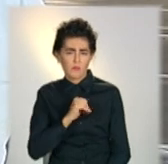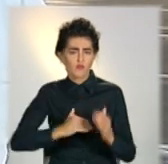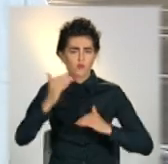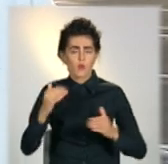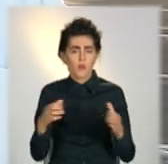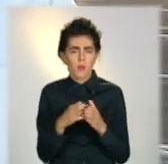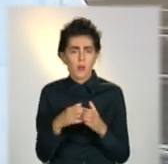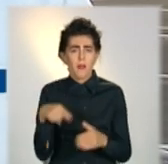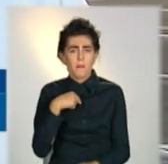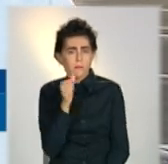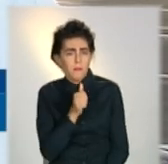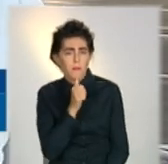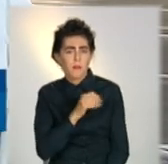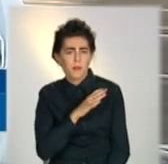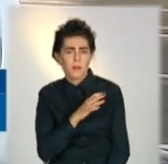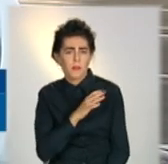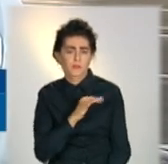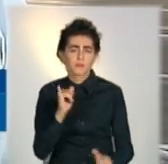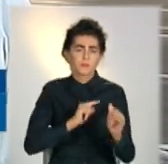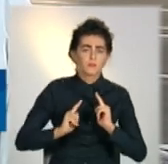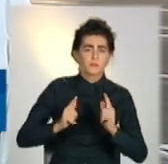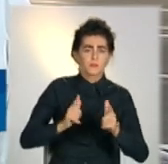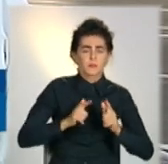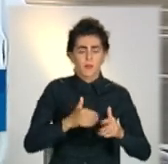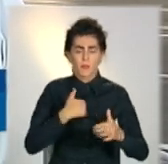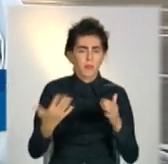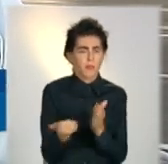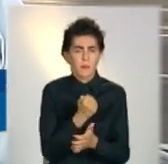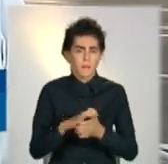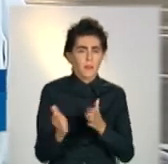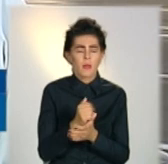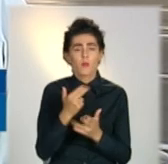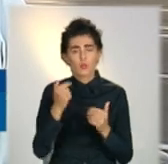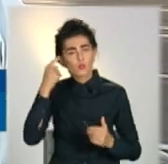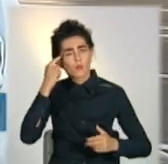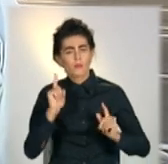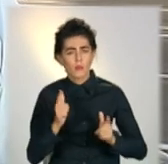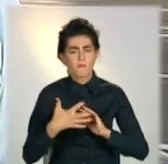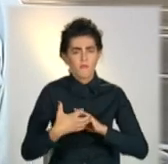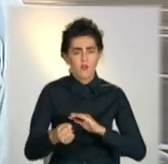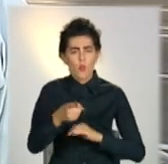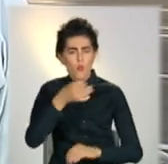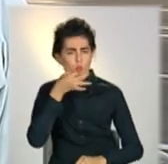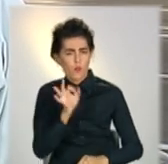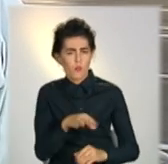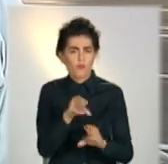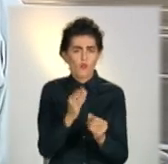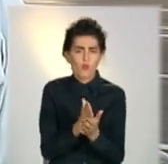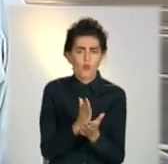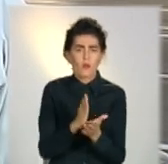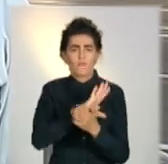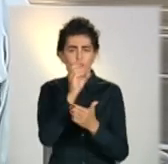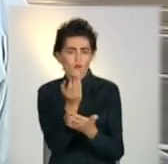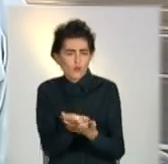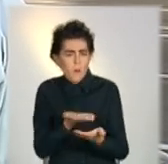в общем-то, натикались на таку ватну стіну, що все замечательно, у вас прекрасний оповід, у вас прекрасні рекомендації,